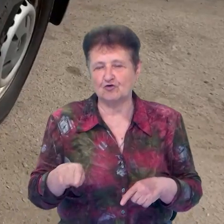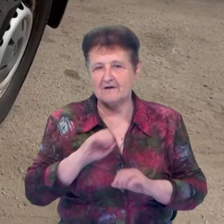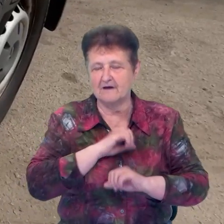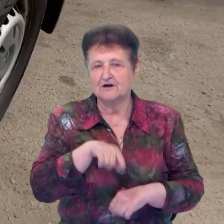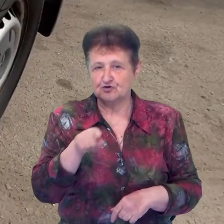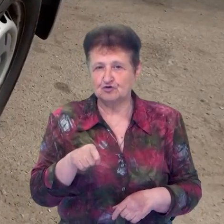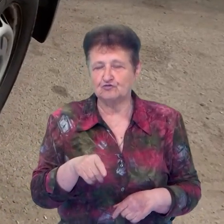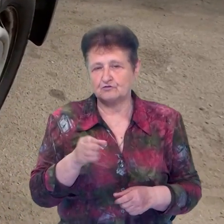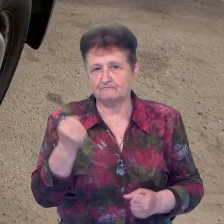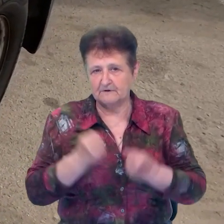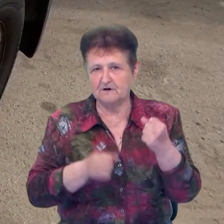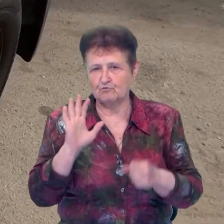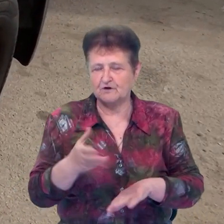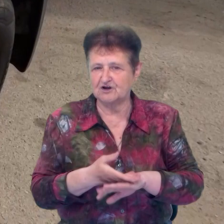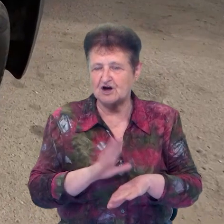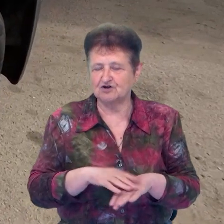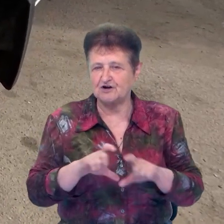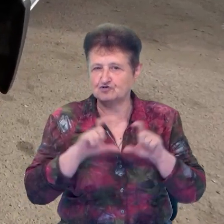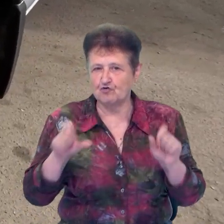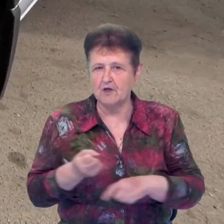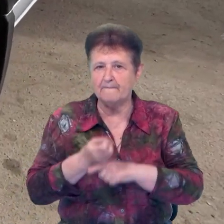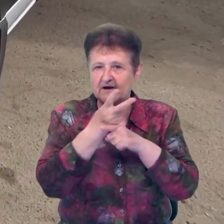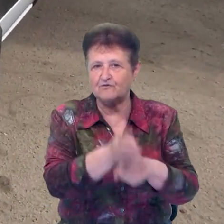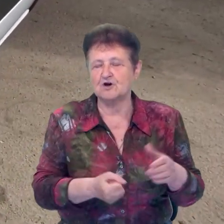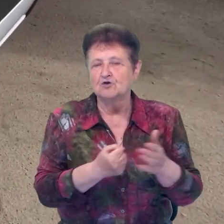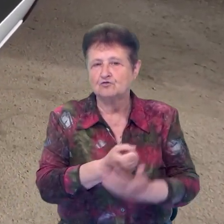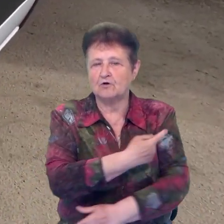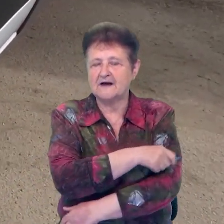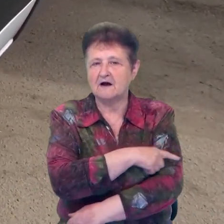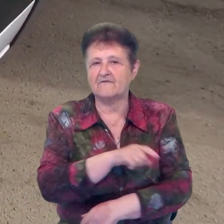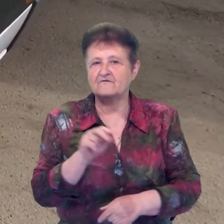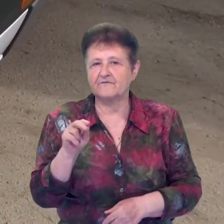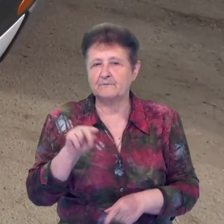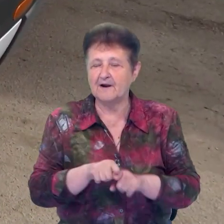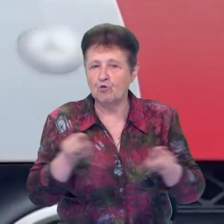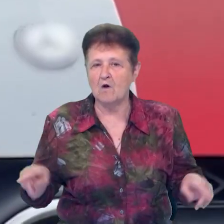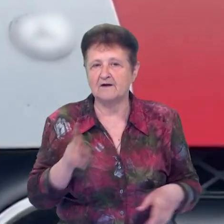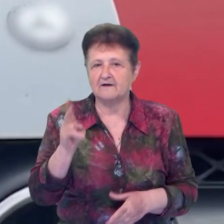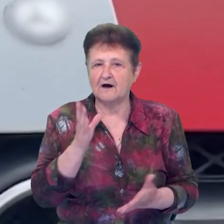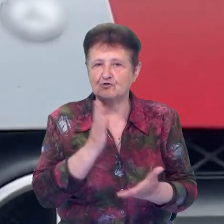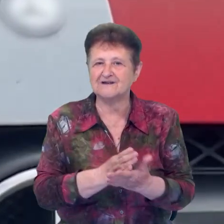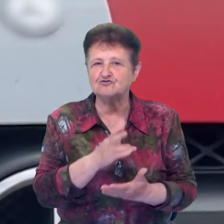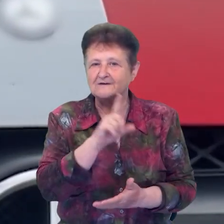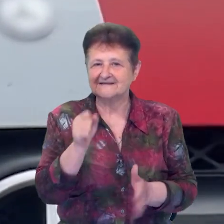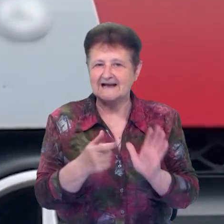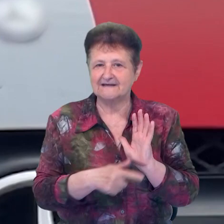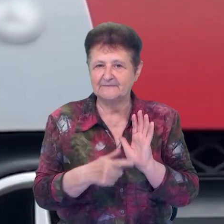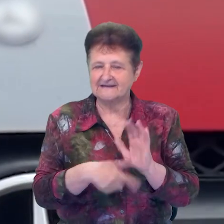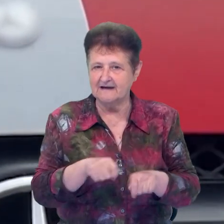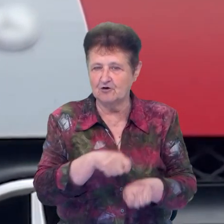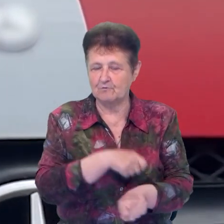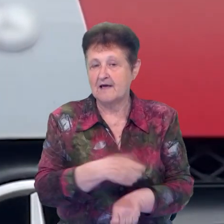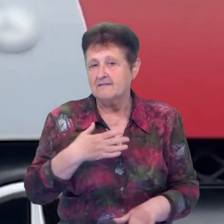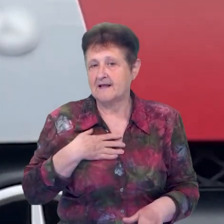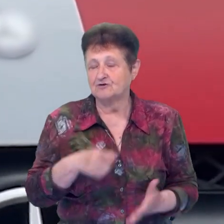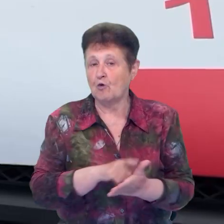швидкою будуть перевозити тяжких хворих до кластерної лікарні у Прилуках, яка розташована за 70 кілометрів. Наш обов